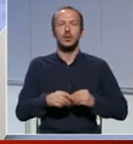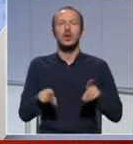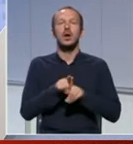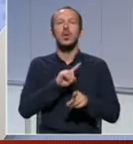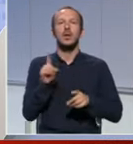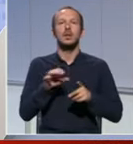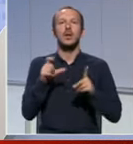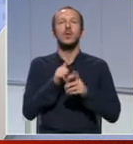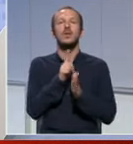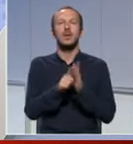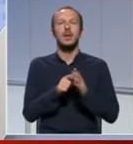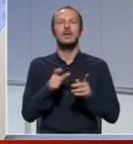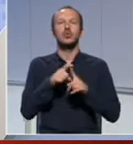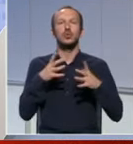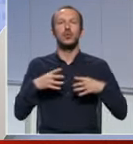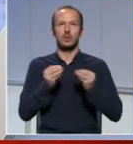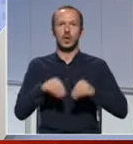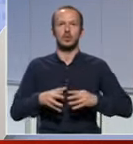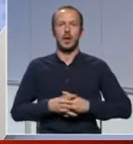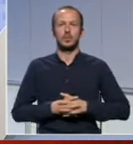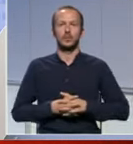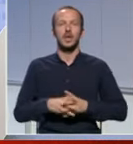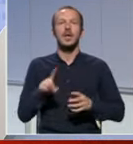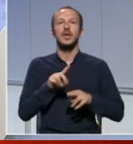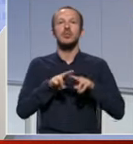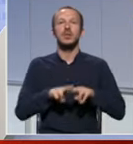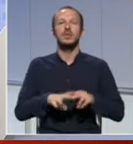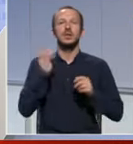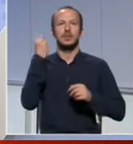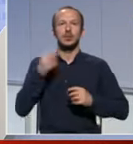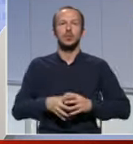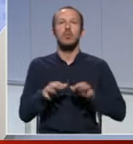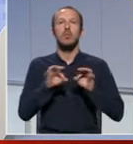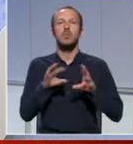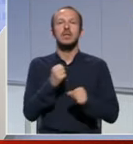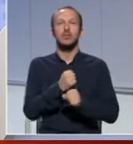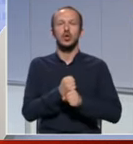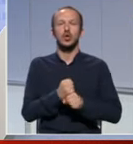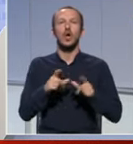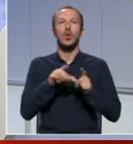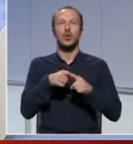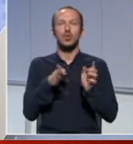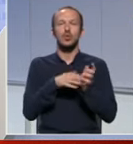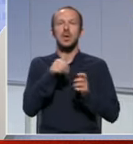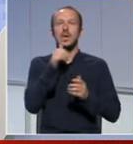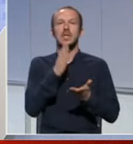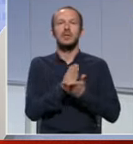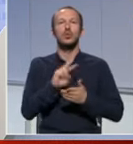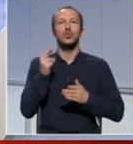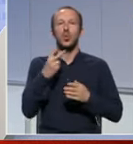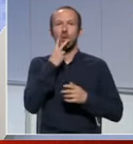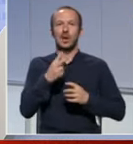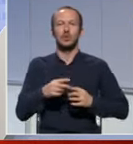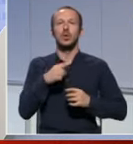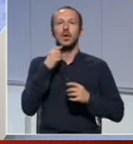nikada od vremena Dejtonskog sporazuma. Nećemo ostaviti Republiku Srpsku bez podrške u ekonomskom i svakom drugom